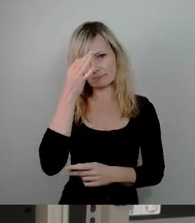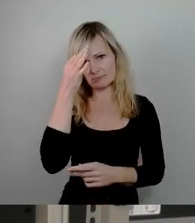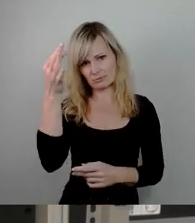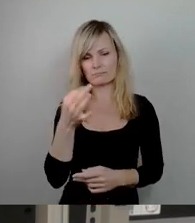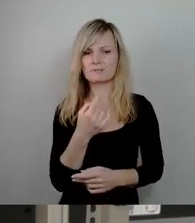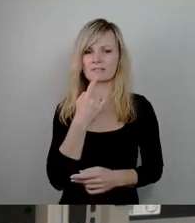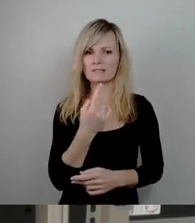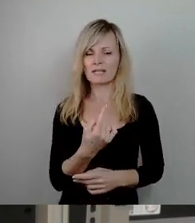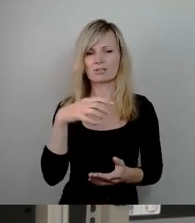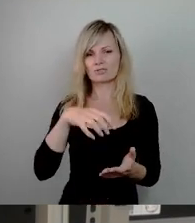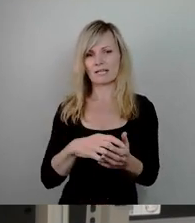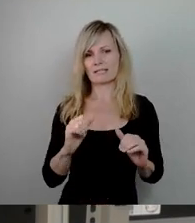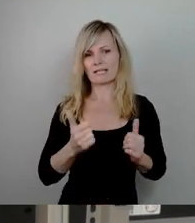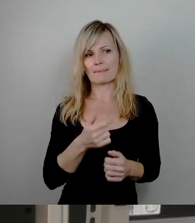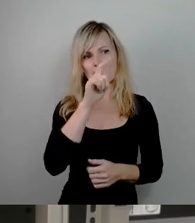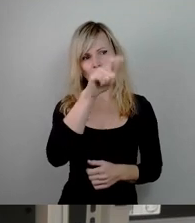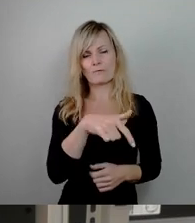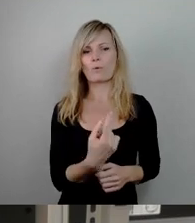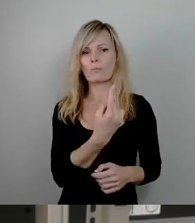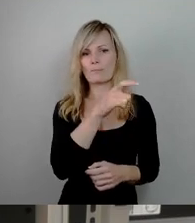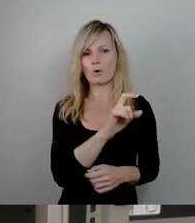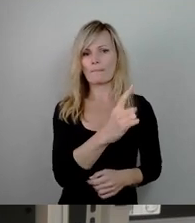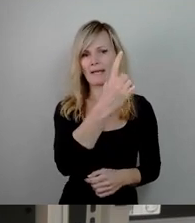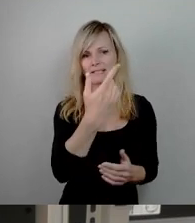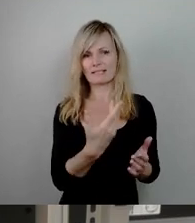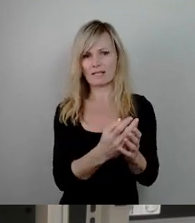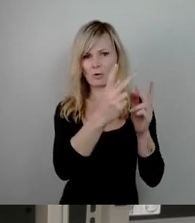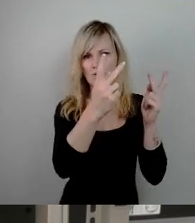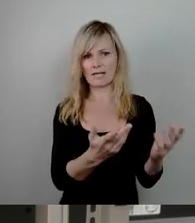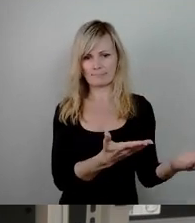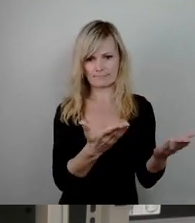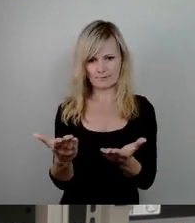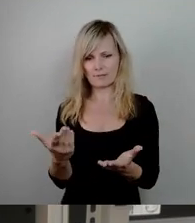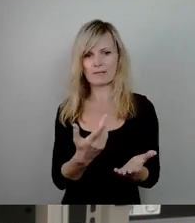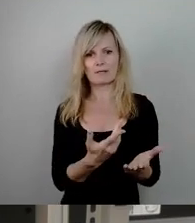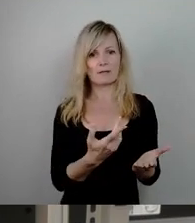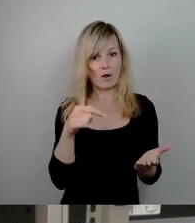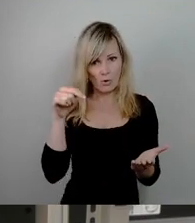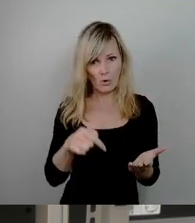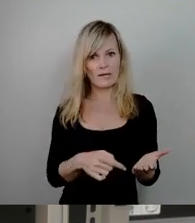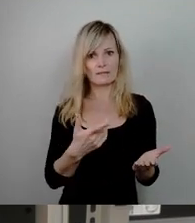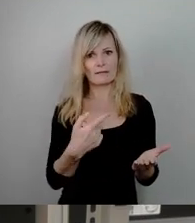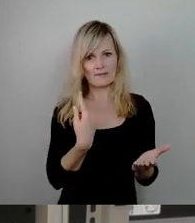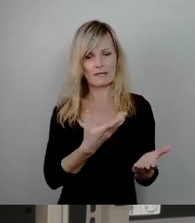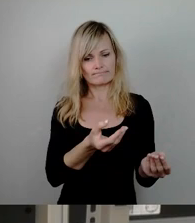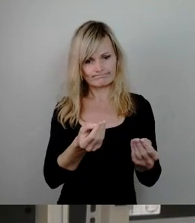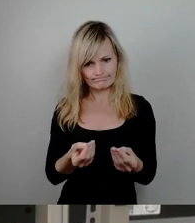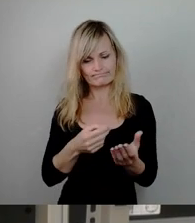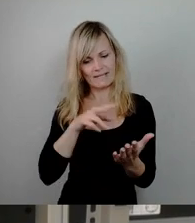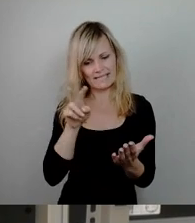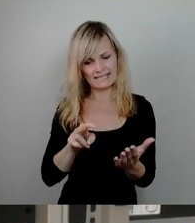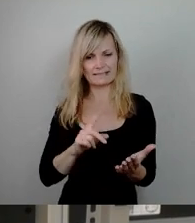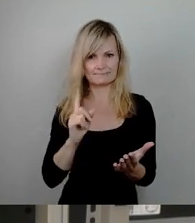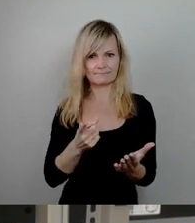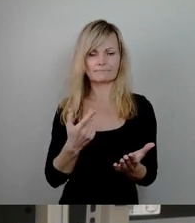Oberbürgermeister aufgefordert, dieses Konzept vorzulegen, das uns heute zur Kenntnis gegeben wird aus dieser Kenntnisnahme, schlägt der